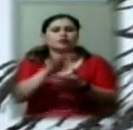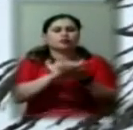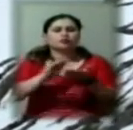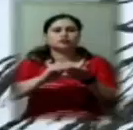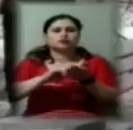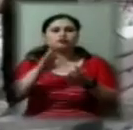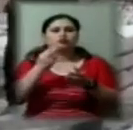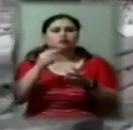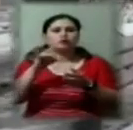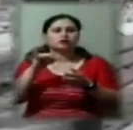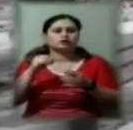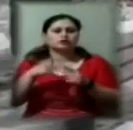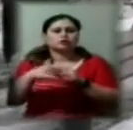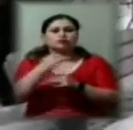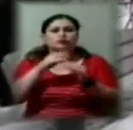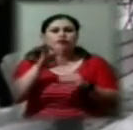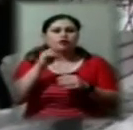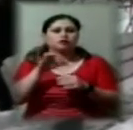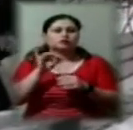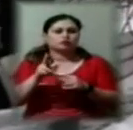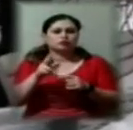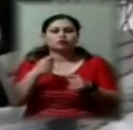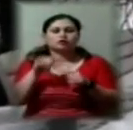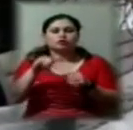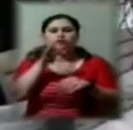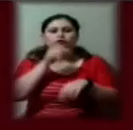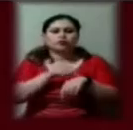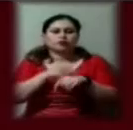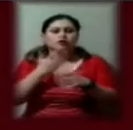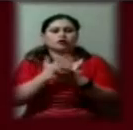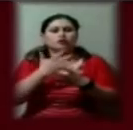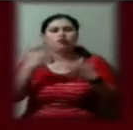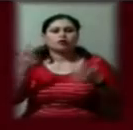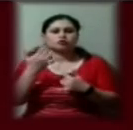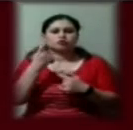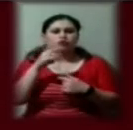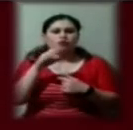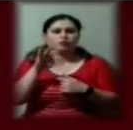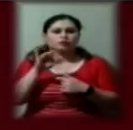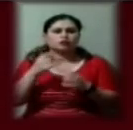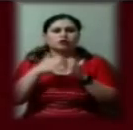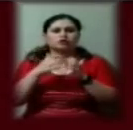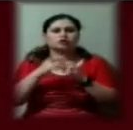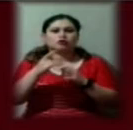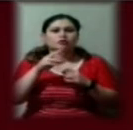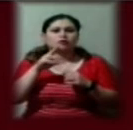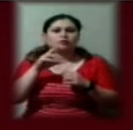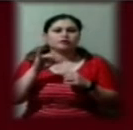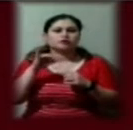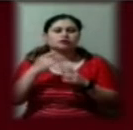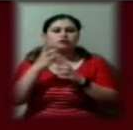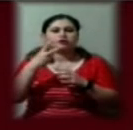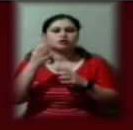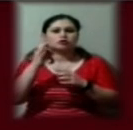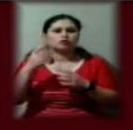Суспільного мовника у Фейсбуці. На цю годину є більше ста коментарів. Херсон, район північний. З 23-ї відключили.